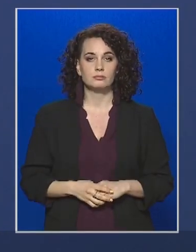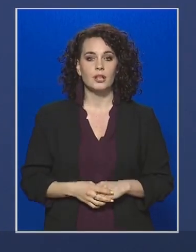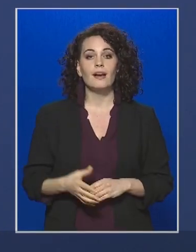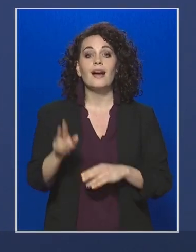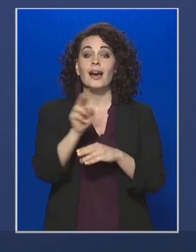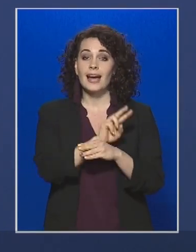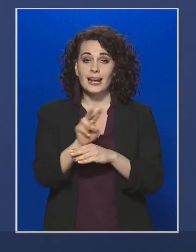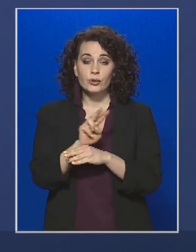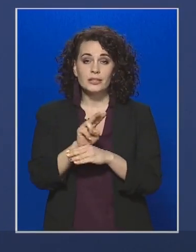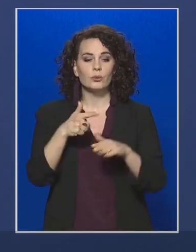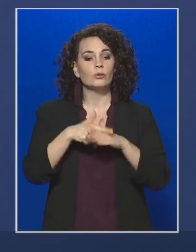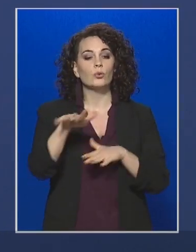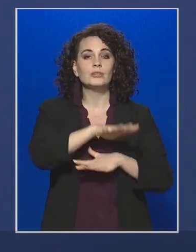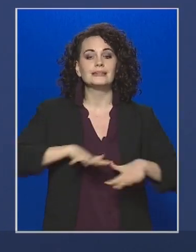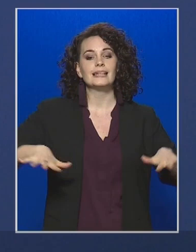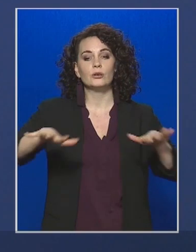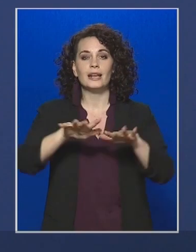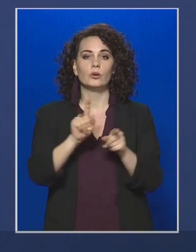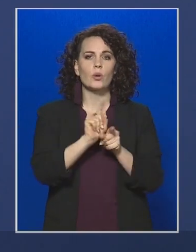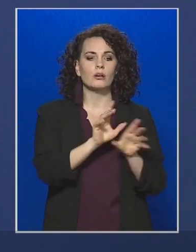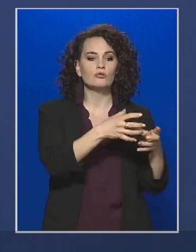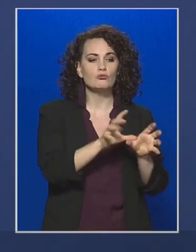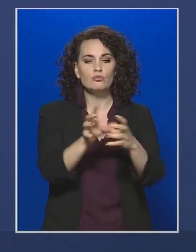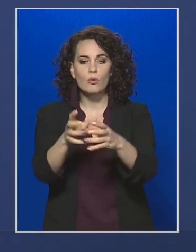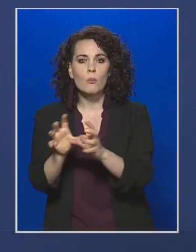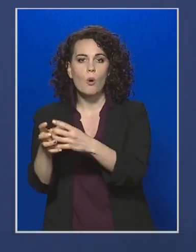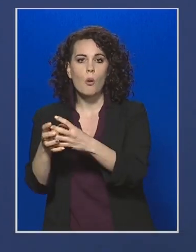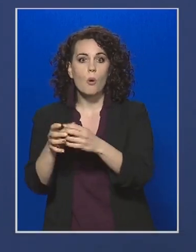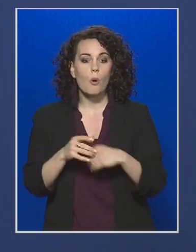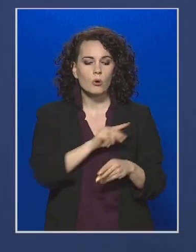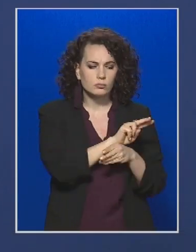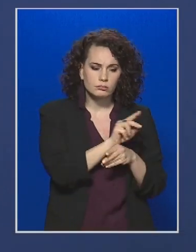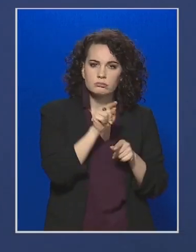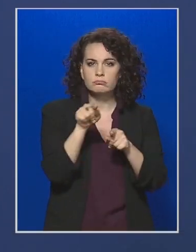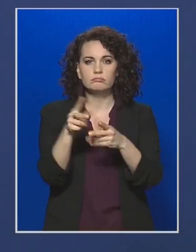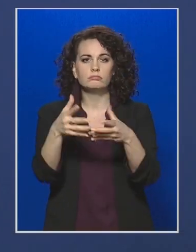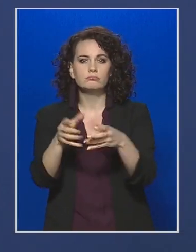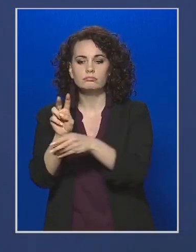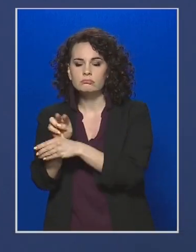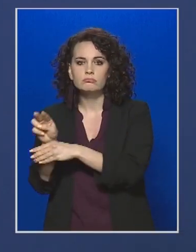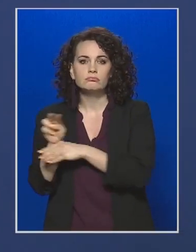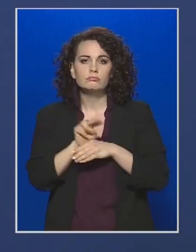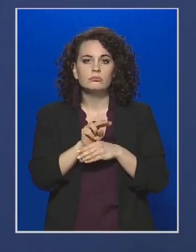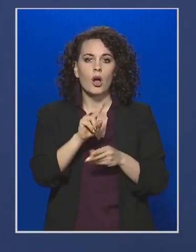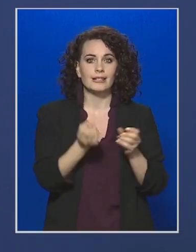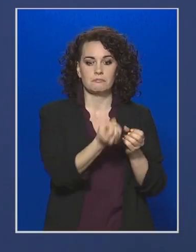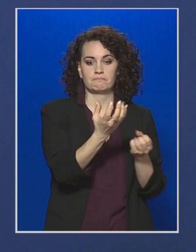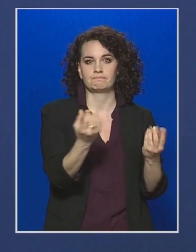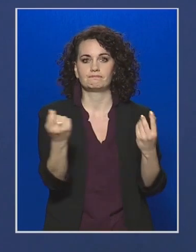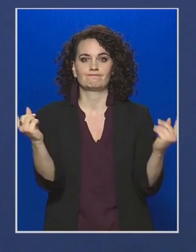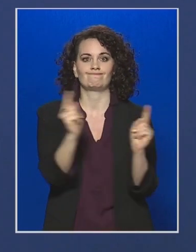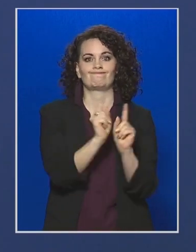Ellenőrizjük a közterületeken azokat a csoportokat, akik a nyilvános helyeken, illetve a közterületeken megjelennek,